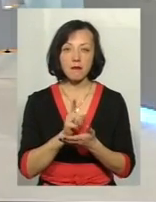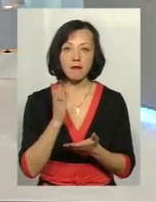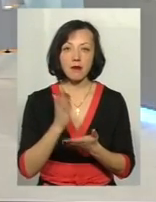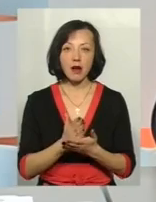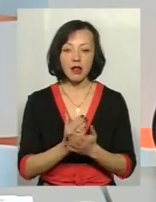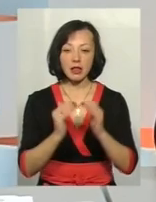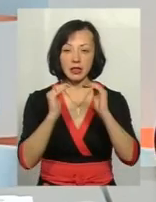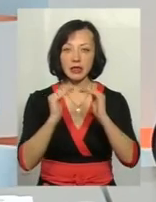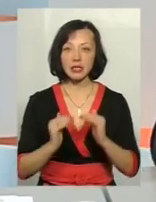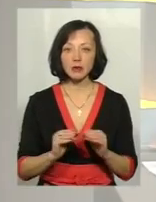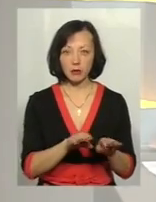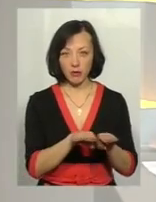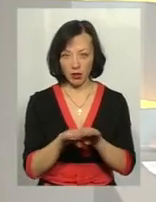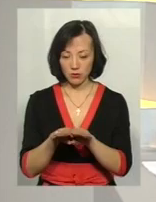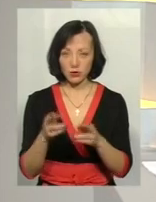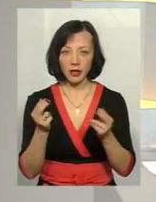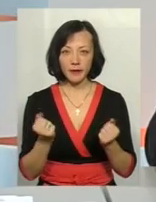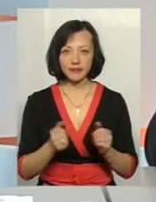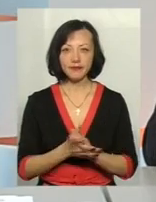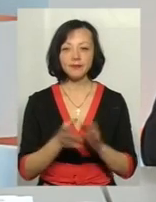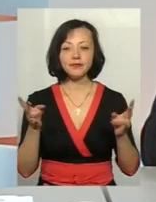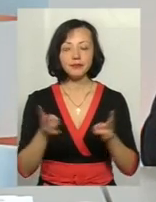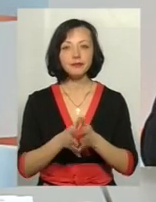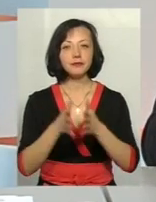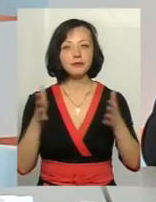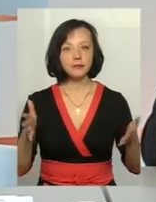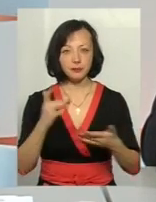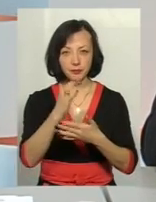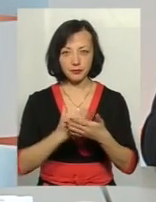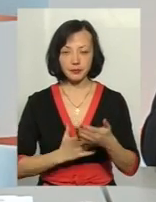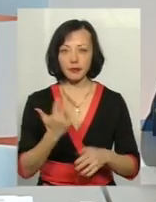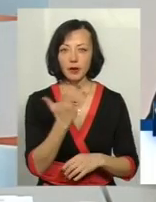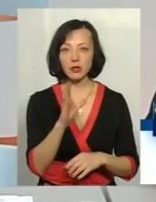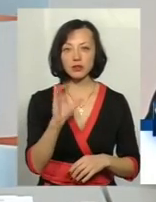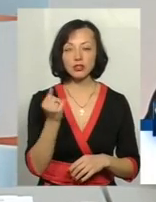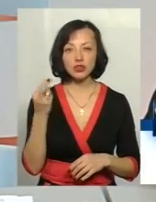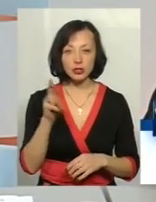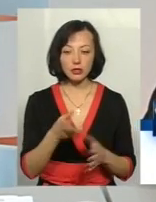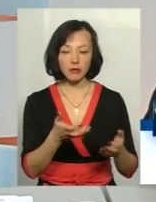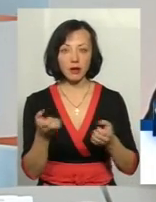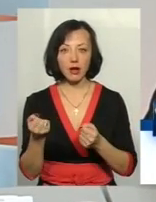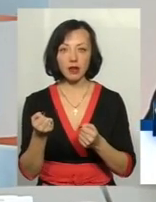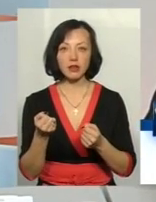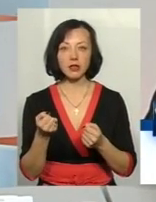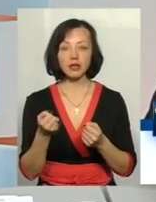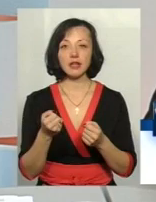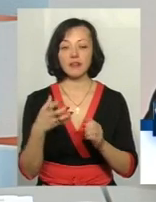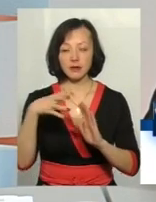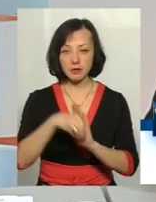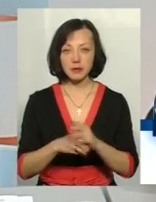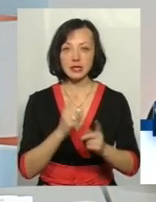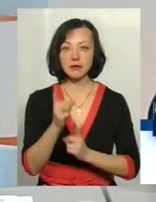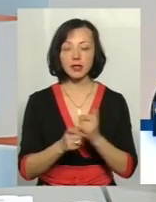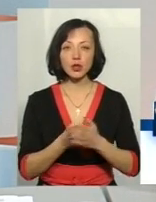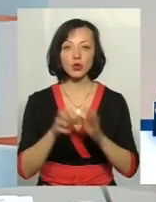бар'єр. Її потрібно розширити, тому з 5 січня набрали чинності зміни до закону